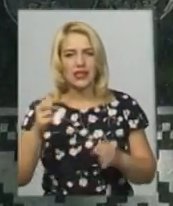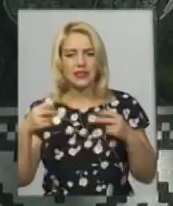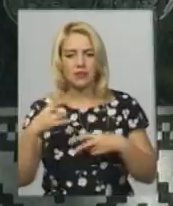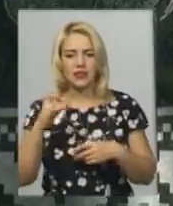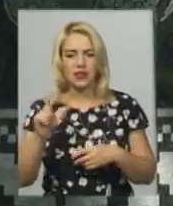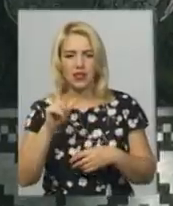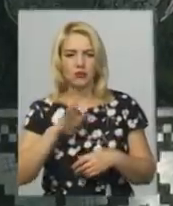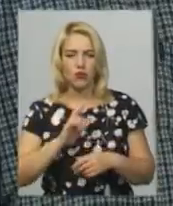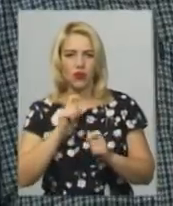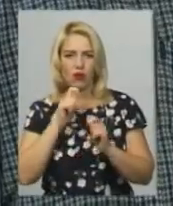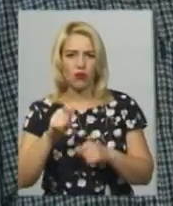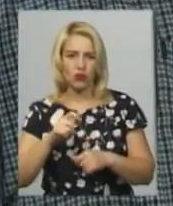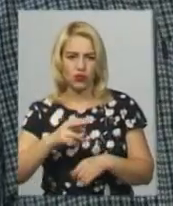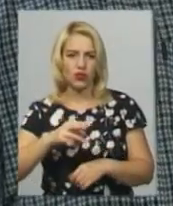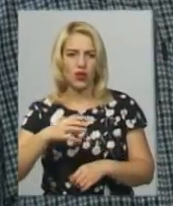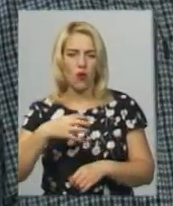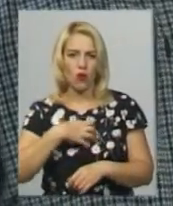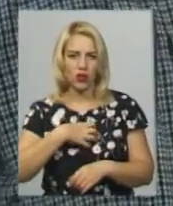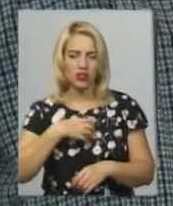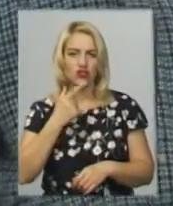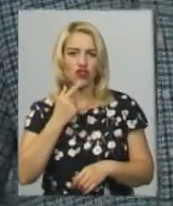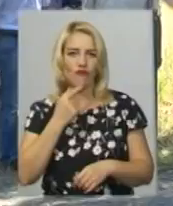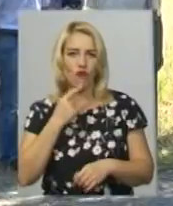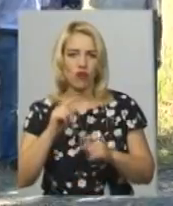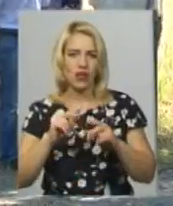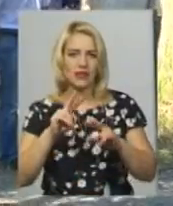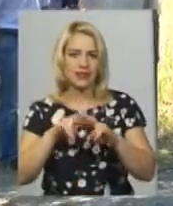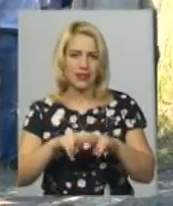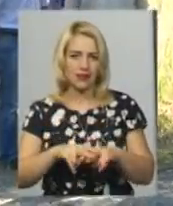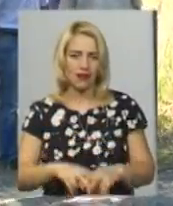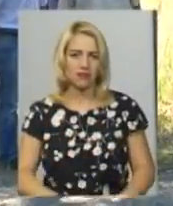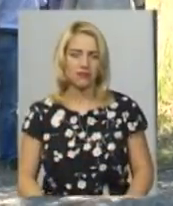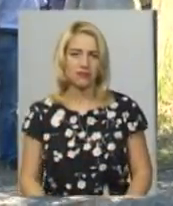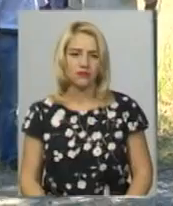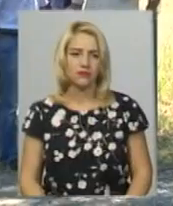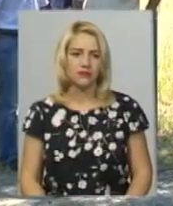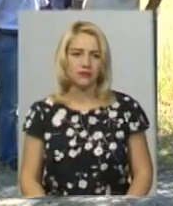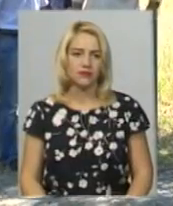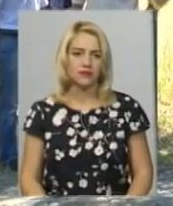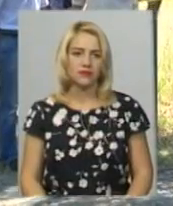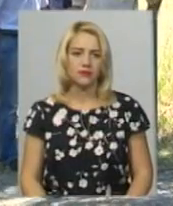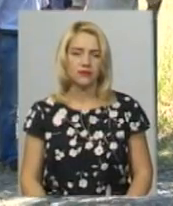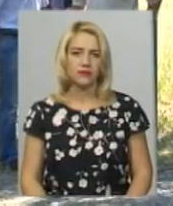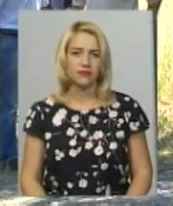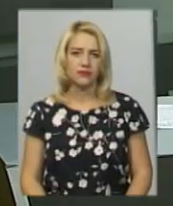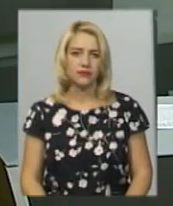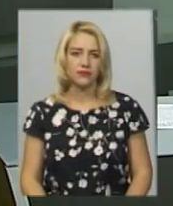нагороджений орденом «Червоної зірки» та медалю за відвагу. Нехай Ложила, Дем'ян Цегольник. Новини на Суспільному. Хмельниччина.